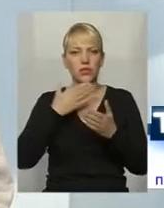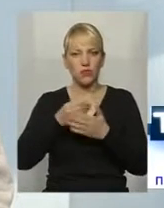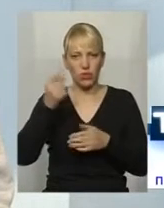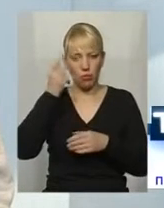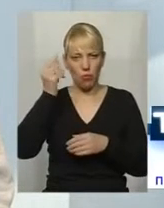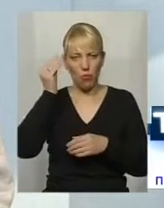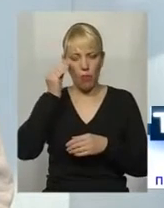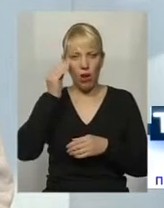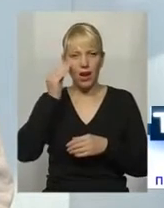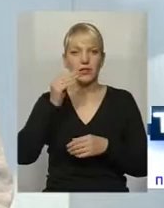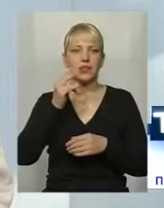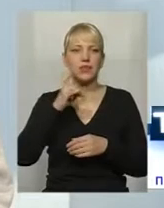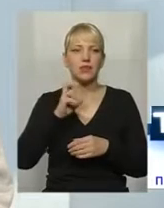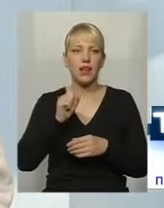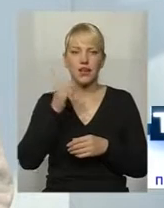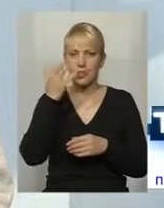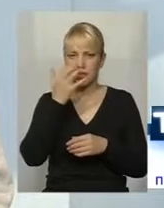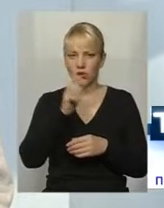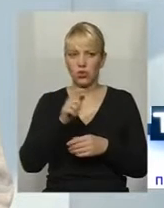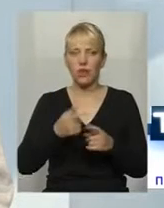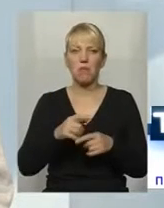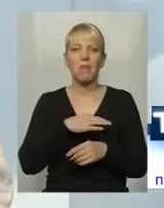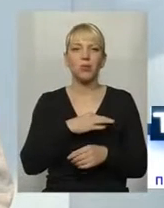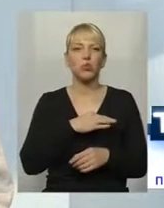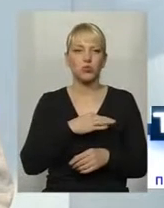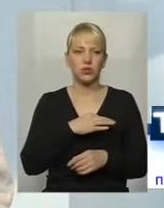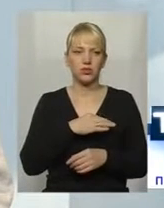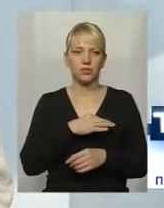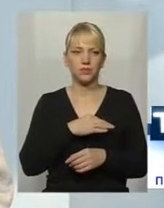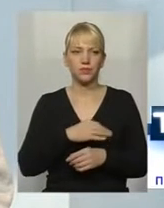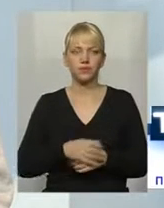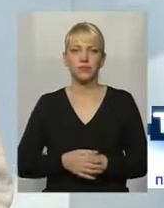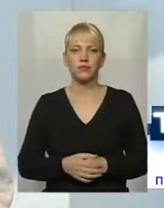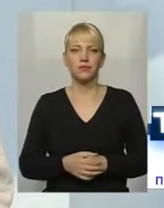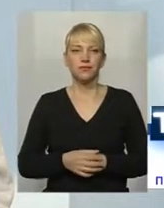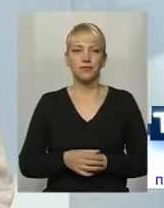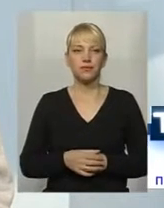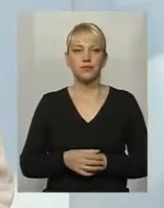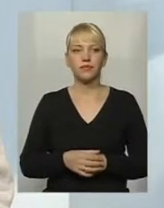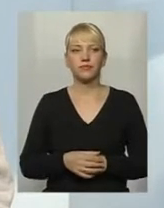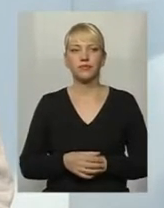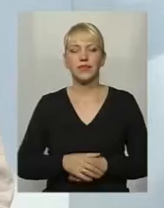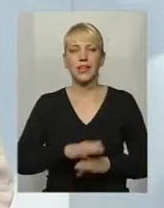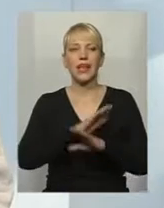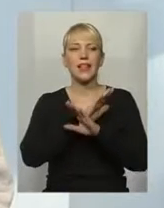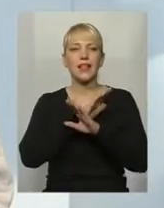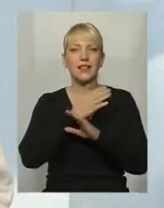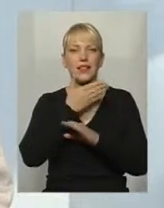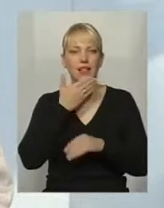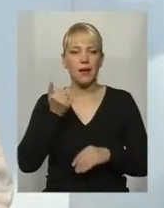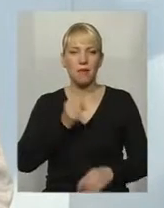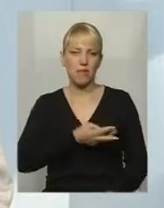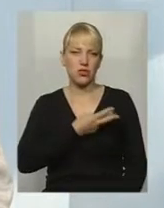незрячих у тому числі. Байдужість і небажання, скажімо так.